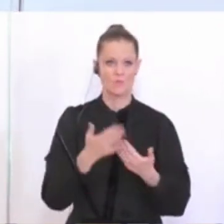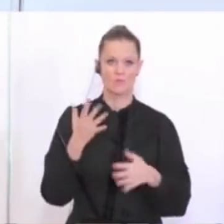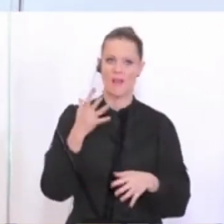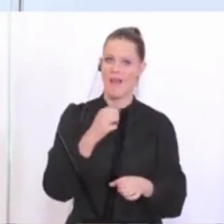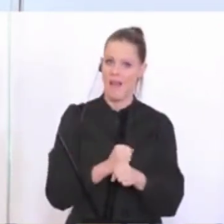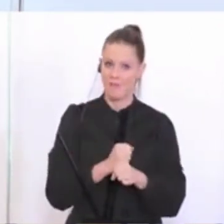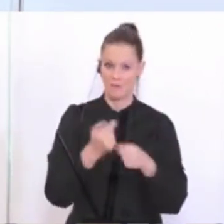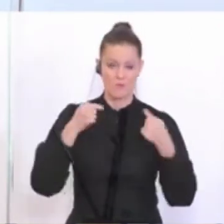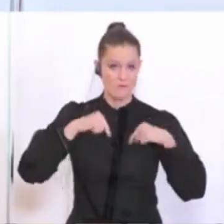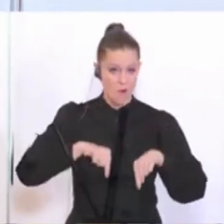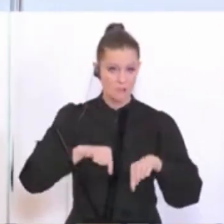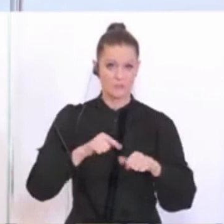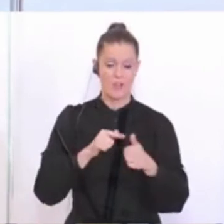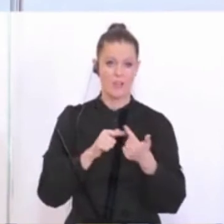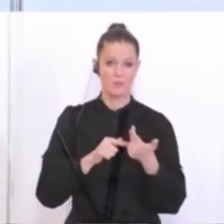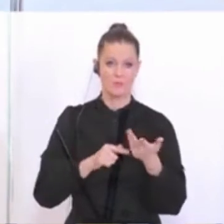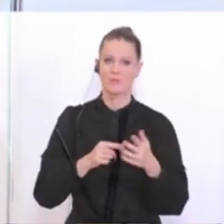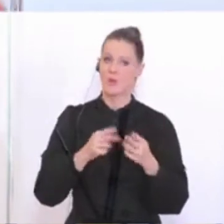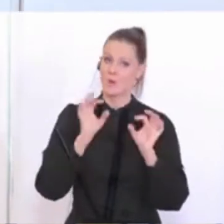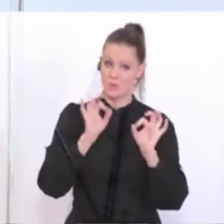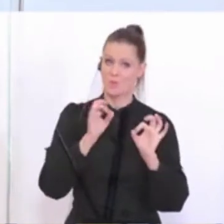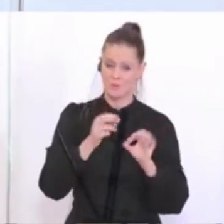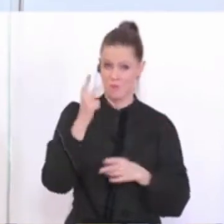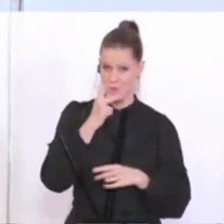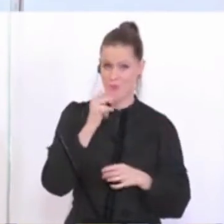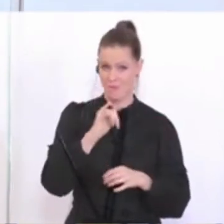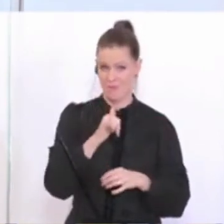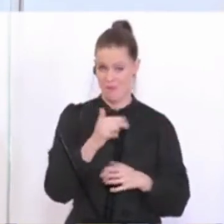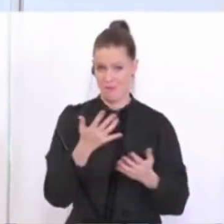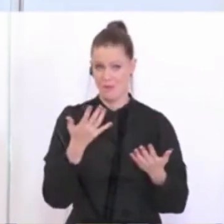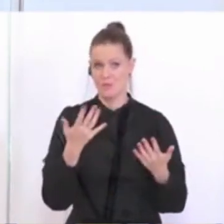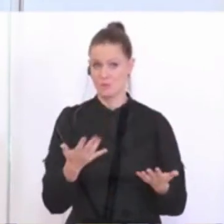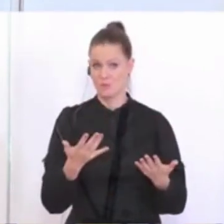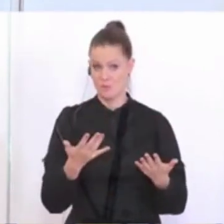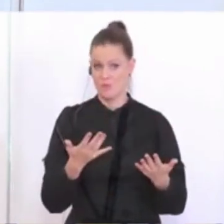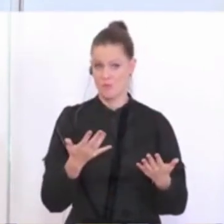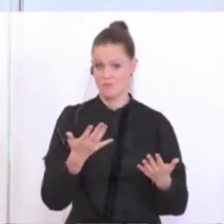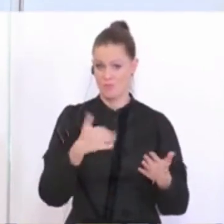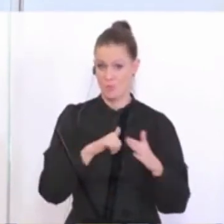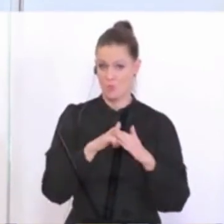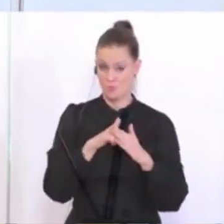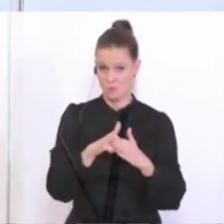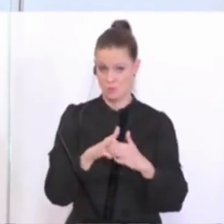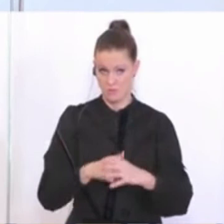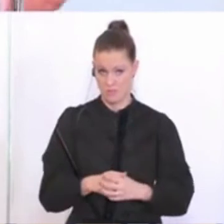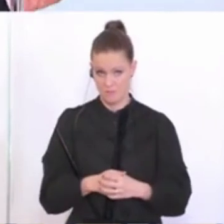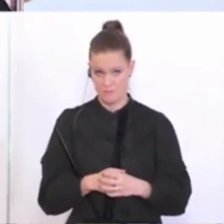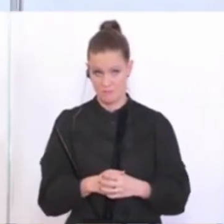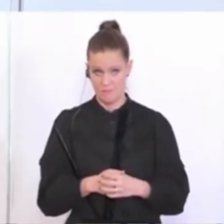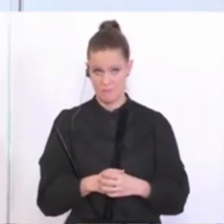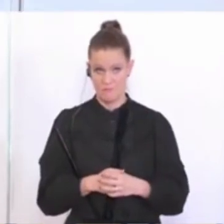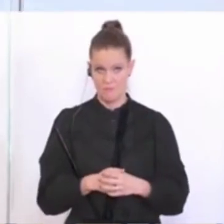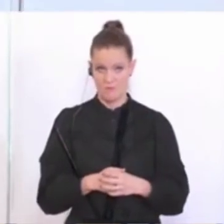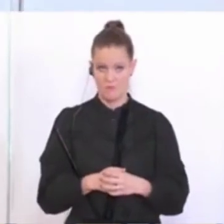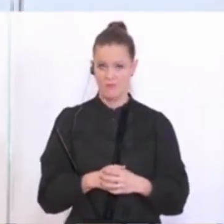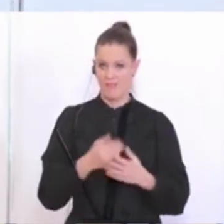Haftung von Vorständen, also das ist schon gut und vernünftig, wenn wir hier zur Seite oder beispringen, weil wir lassen ja sonst